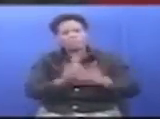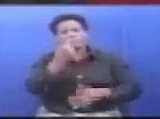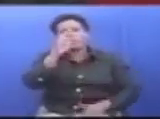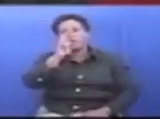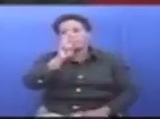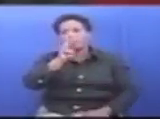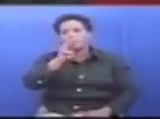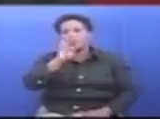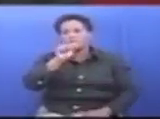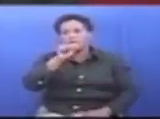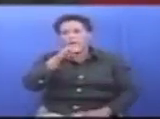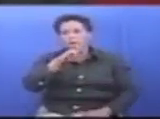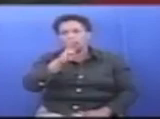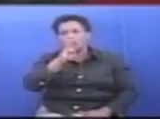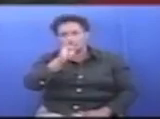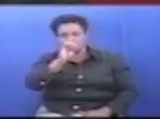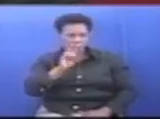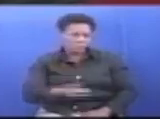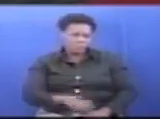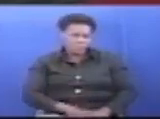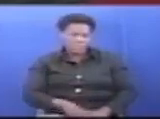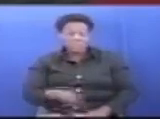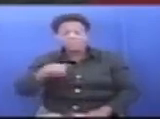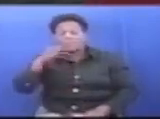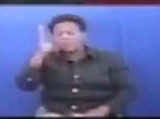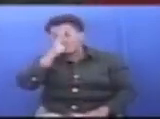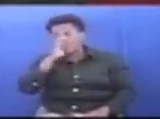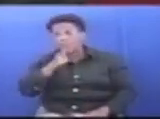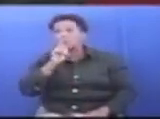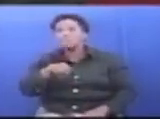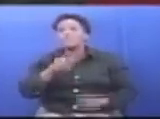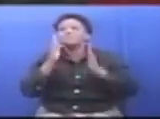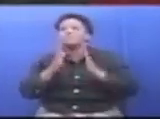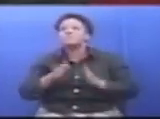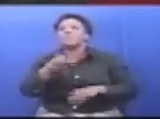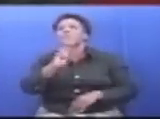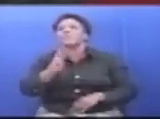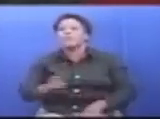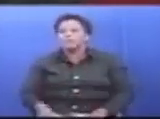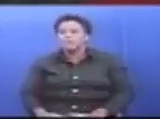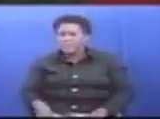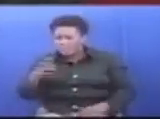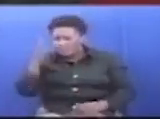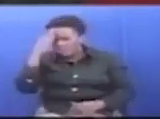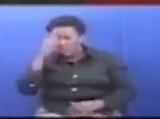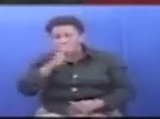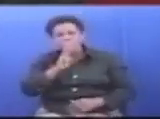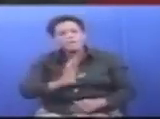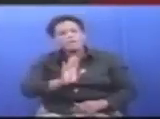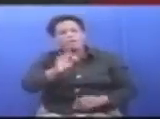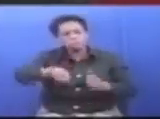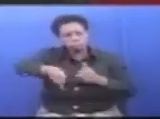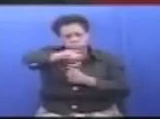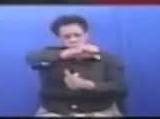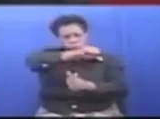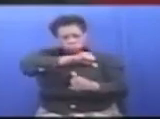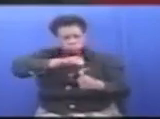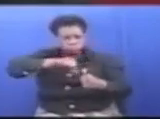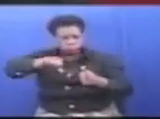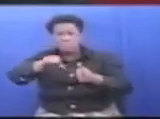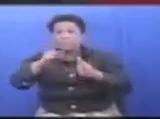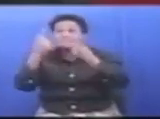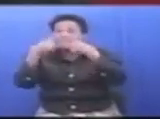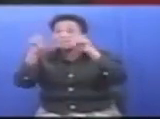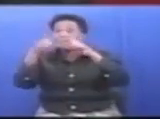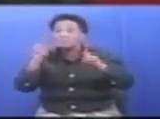ya hamba shauri ya wilaya ya urambo Ilozungu kwa na misitu kwa zaidi ya silimia stini Kwa hiyo, wizara bado